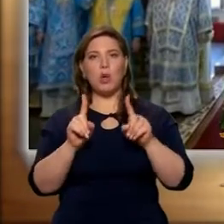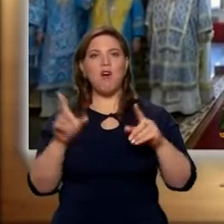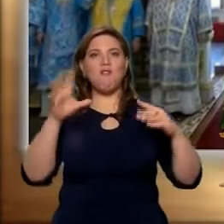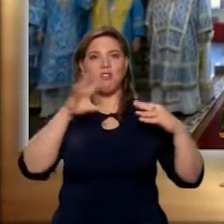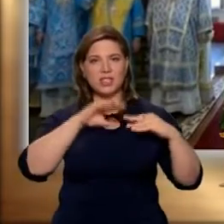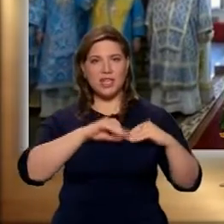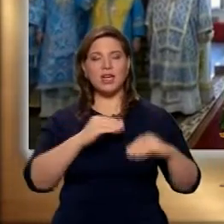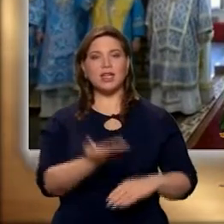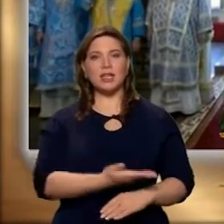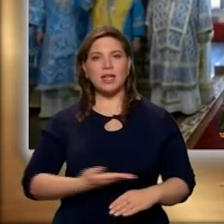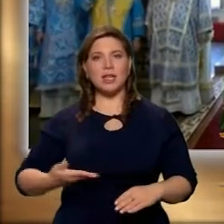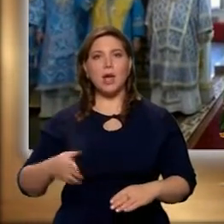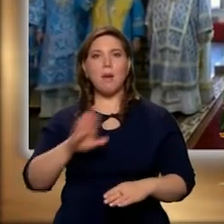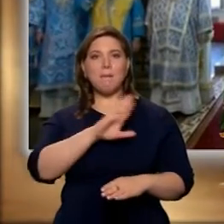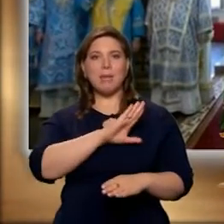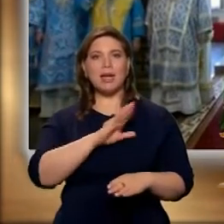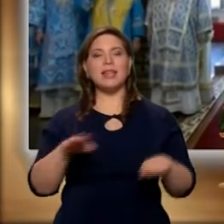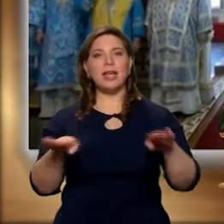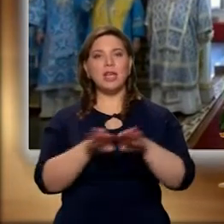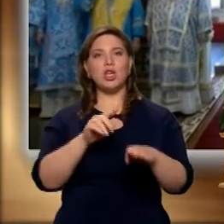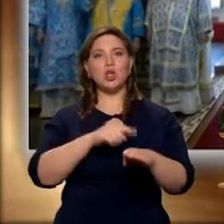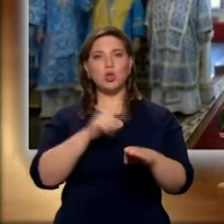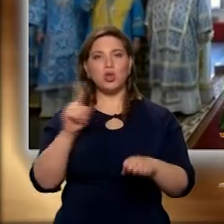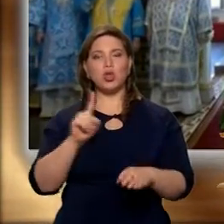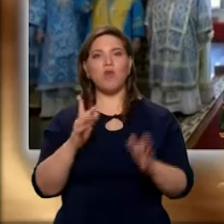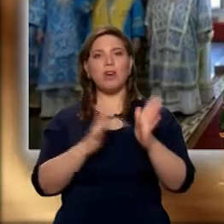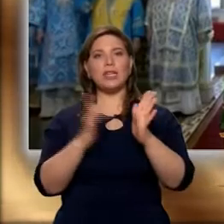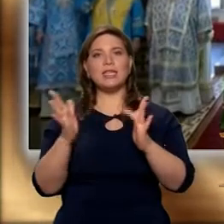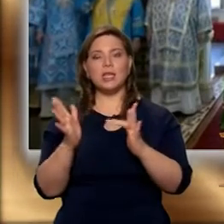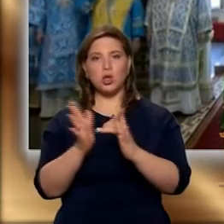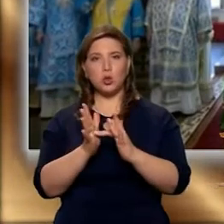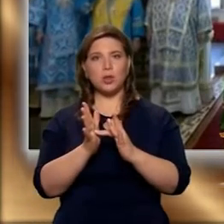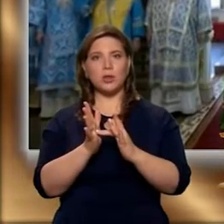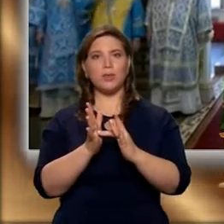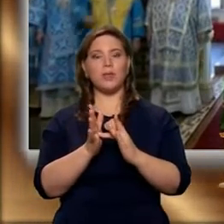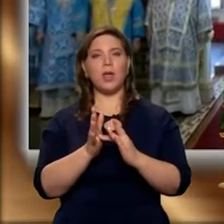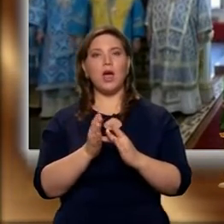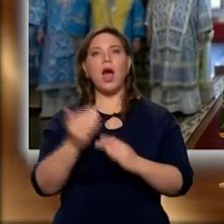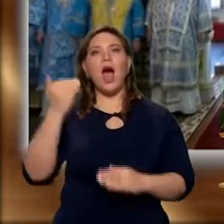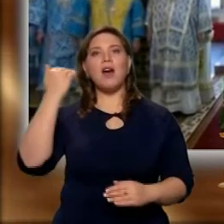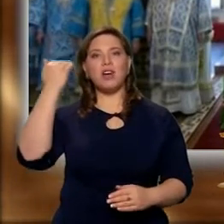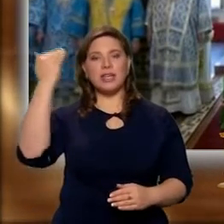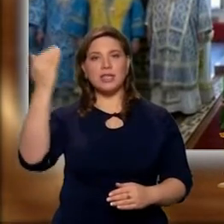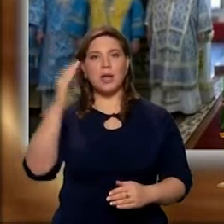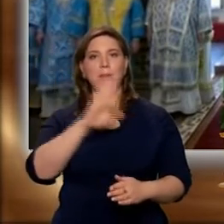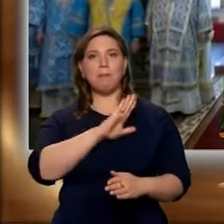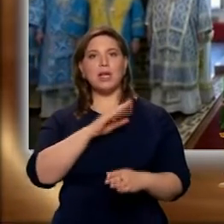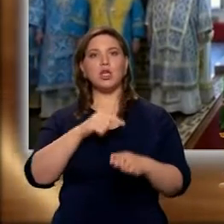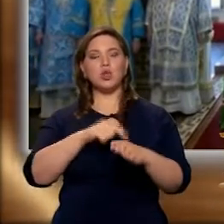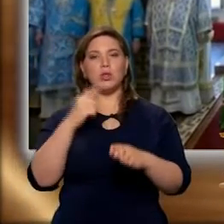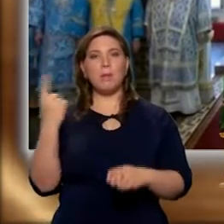были те же чувствования, что во Христе Иисусе. А в нем были чувствования